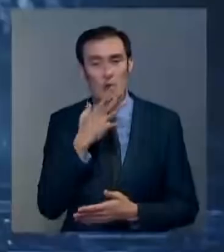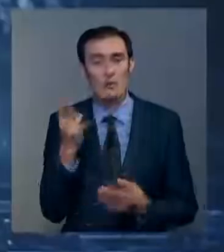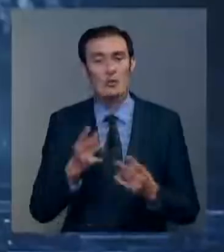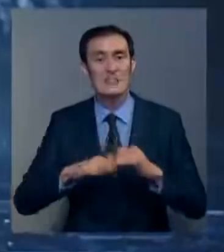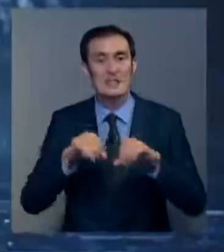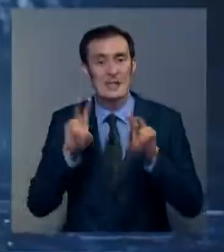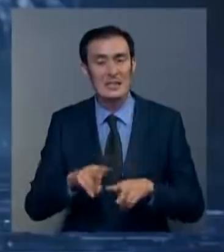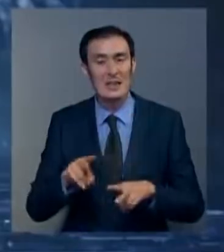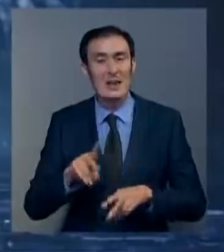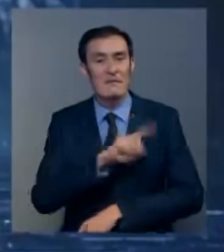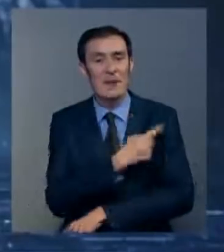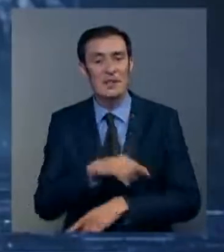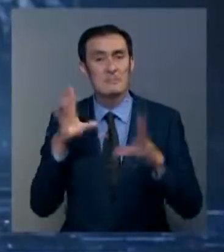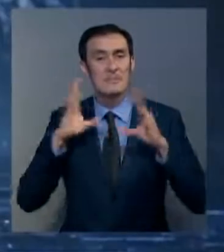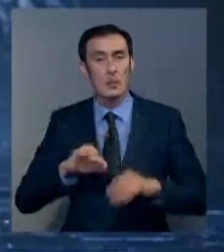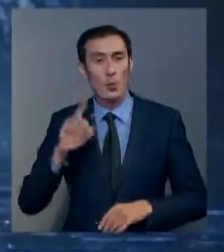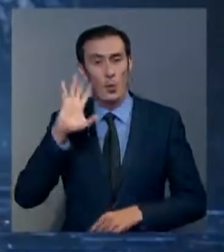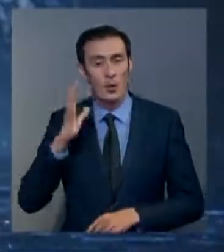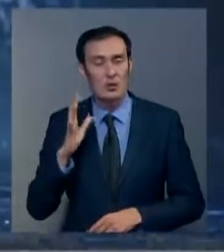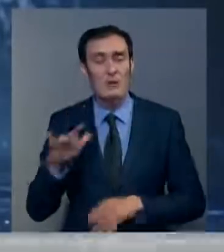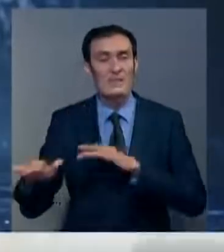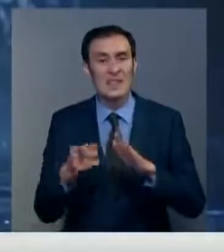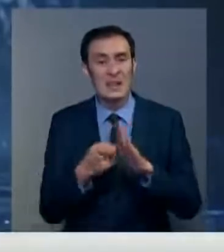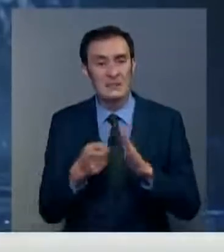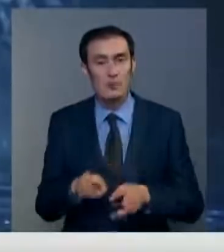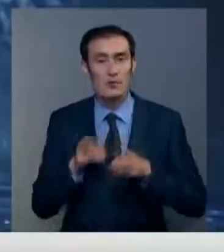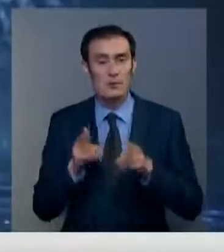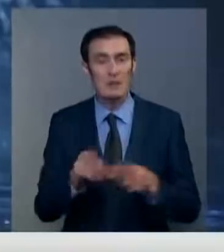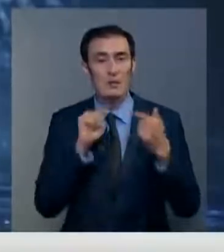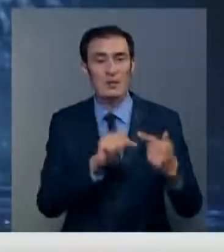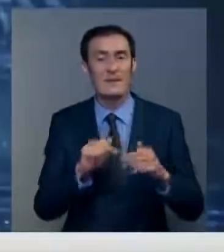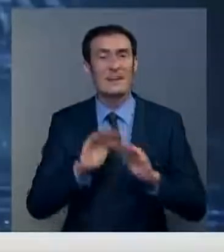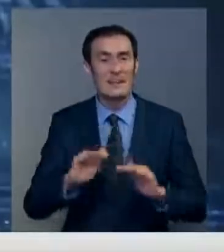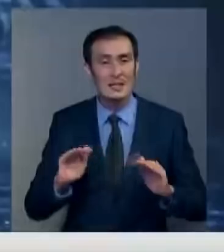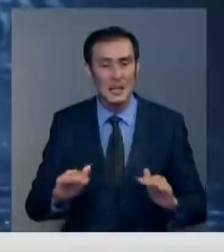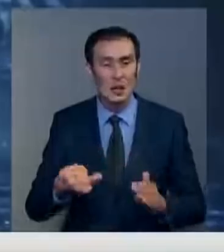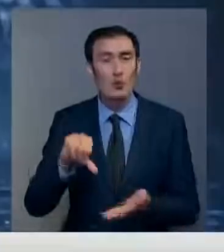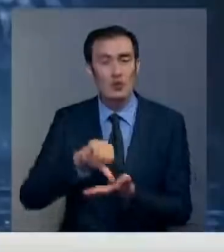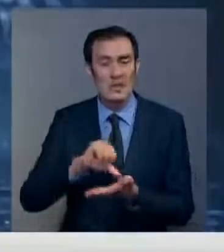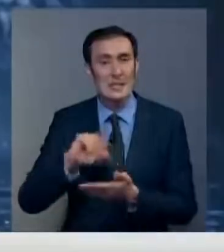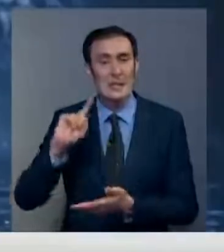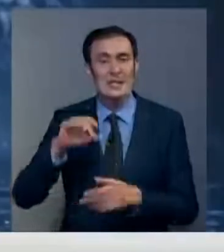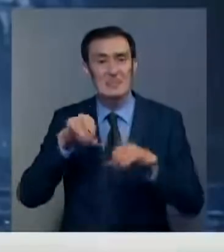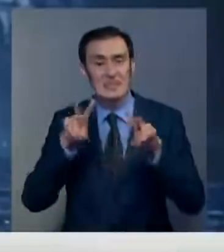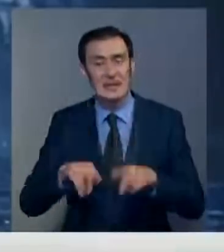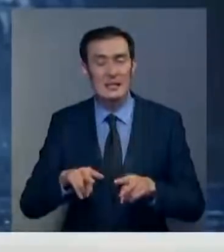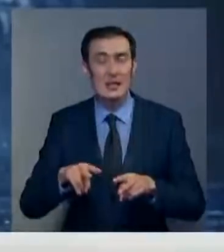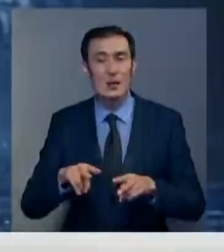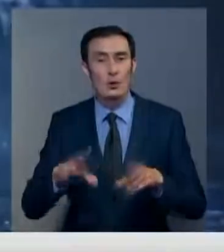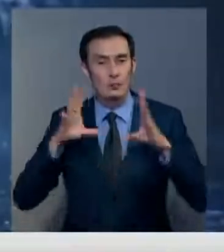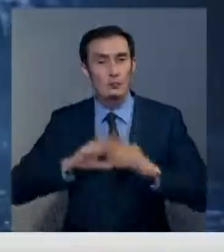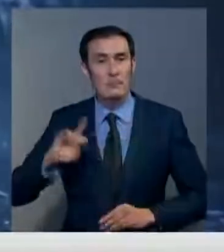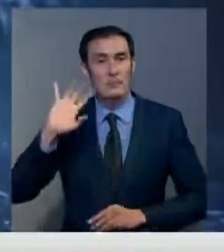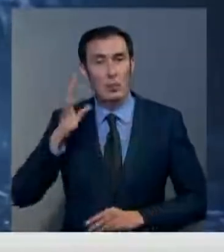специалиста-психолога, так как в следственных действиях по преступлениям, связанным с детьми, участие психолога обязательно. Детский